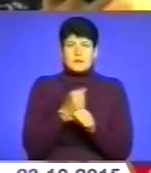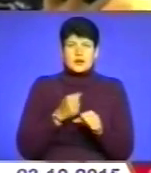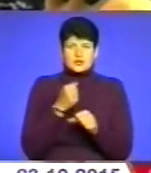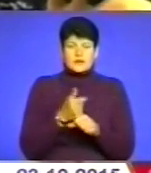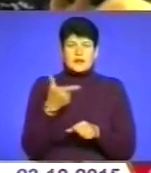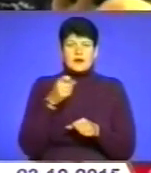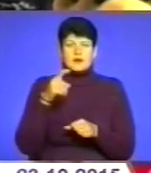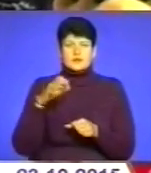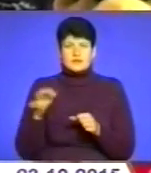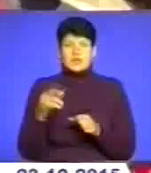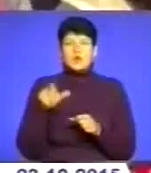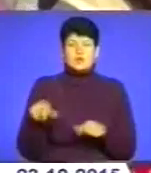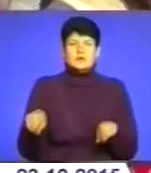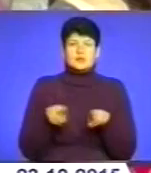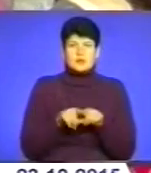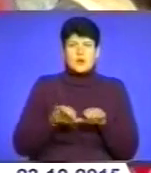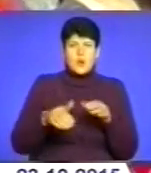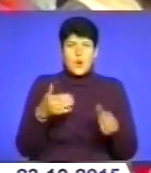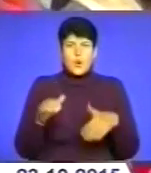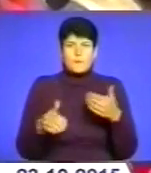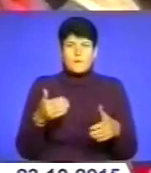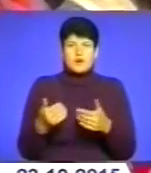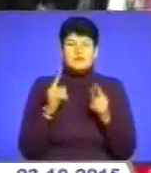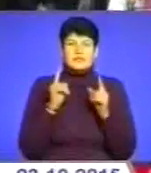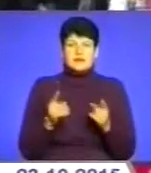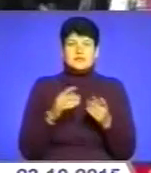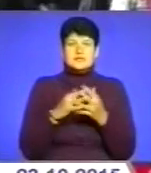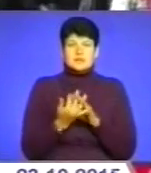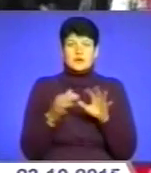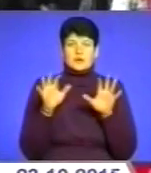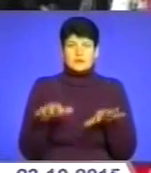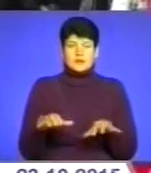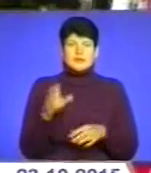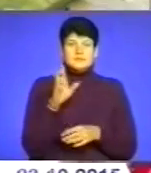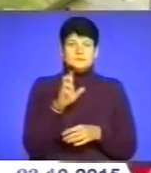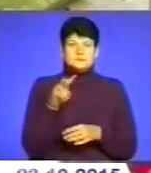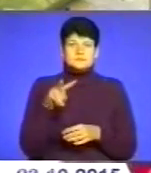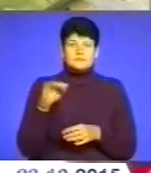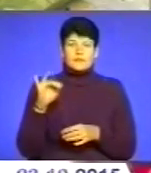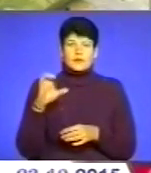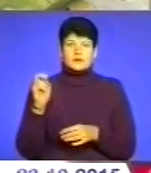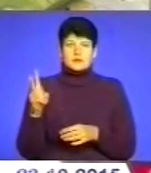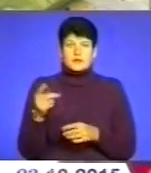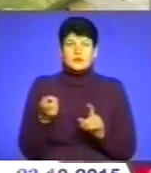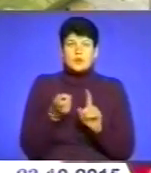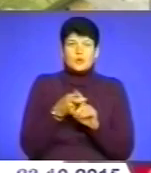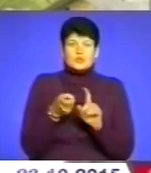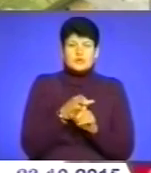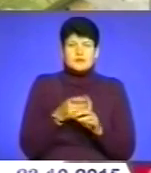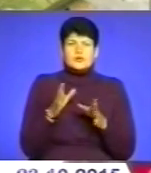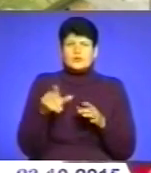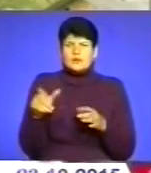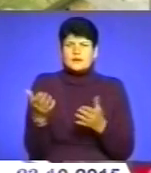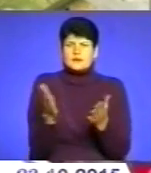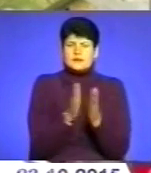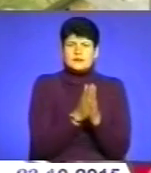газовики, і люди. Копав траншеї навіть сільський голова Богдан Лисак. Долучався, людей долучали. Повірте, якщо